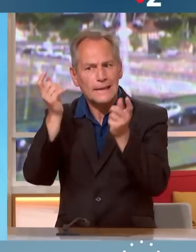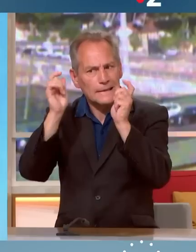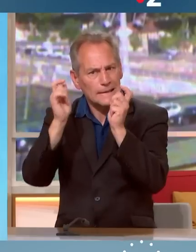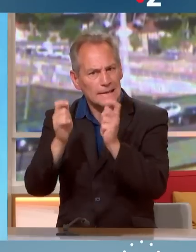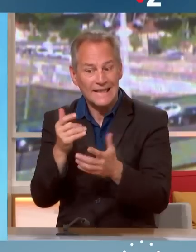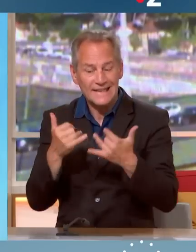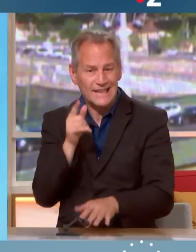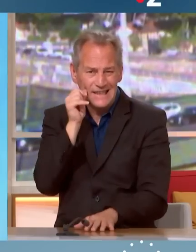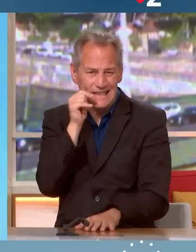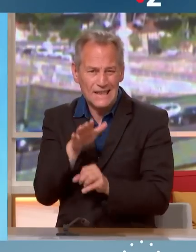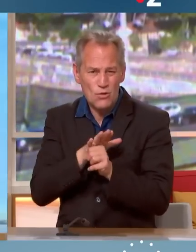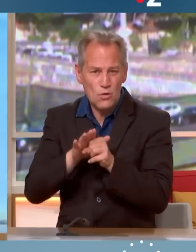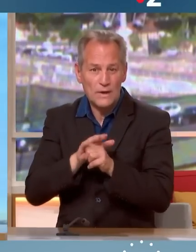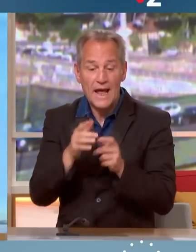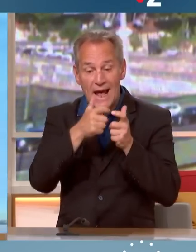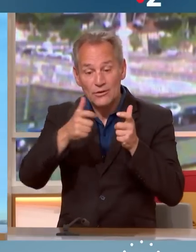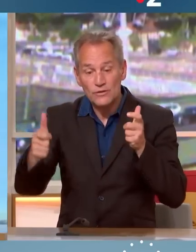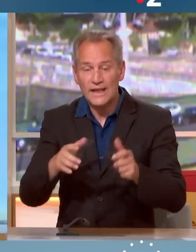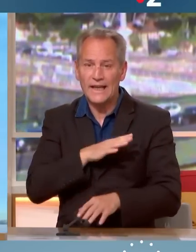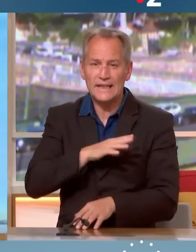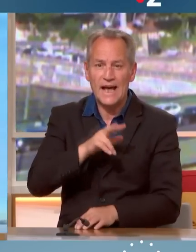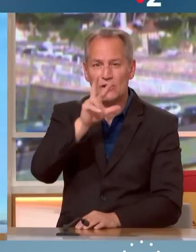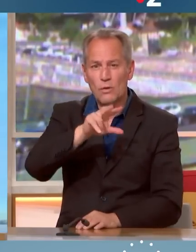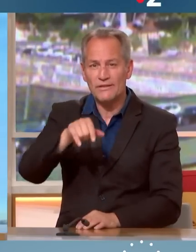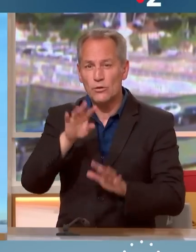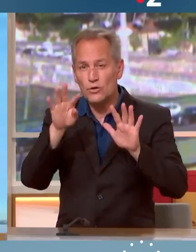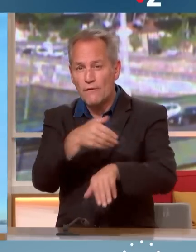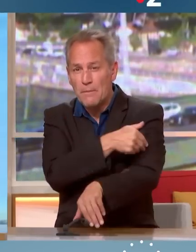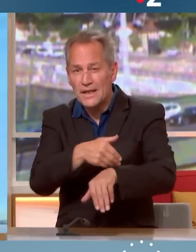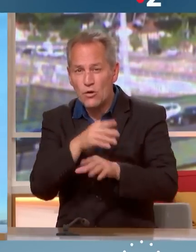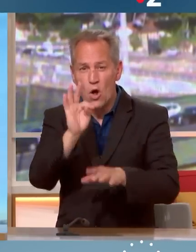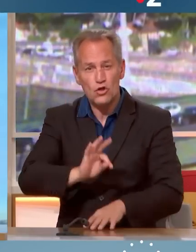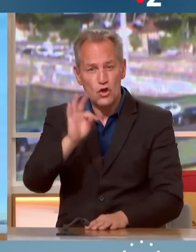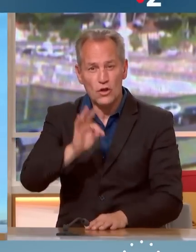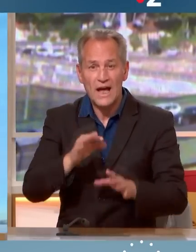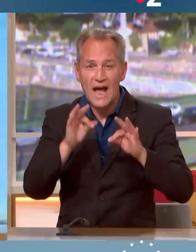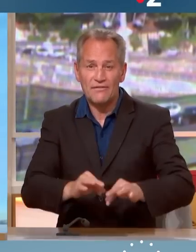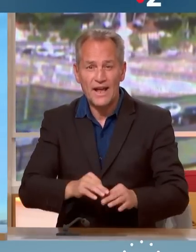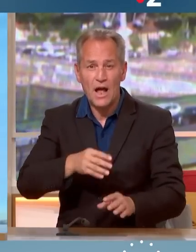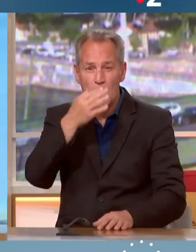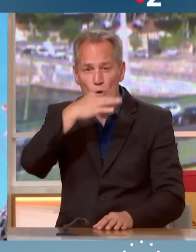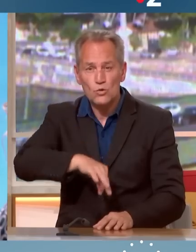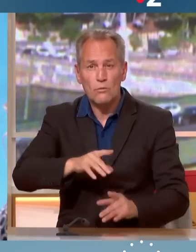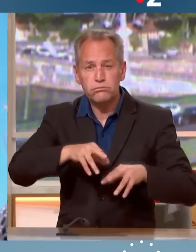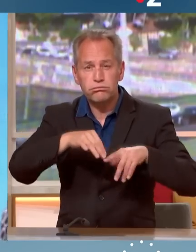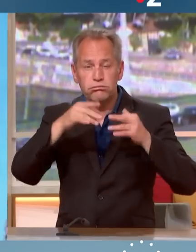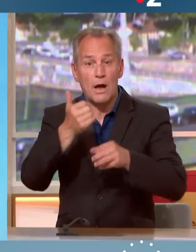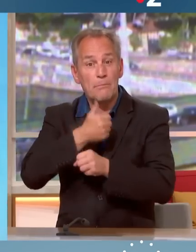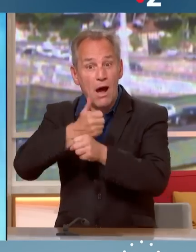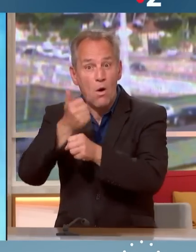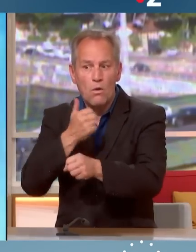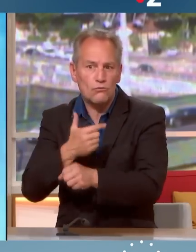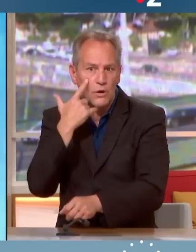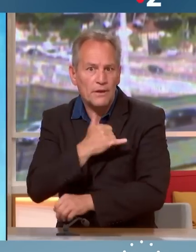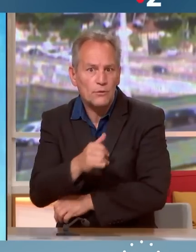'industrie, nous avons économisé 3,9 millions de tonnes d'émissions de carbone par an. C'est gigantesque. puisqu'on